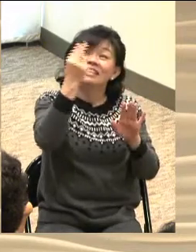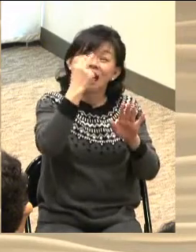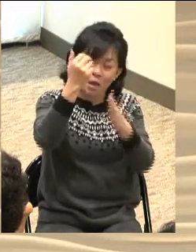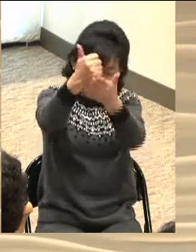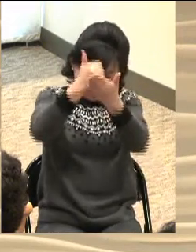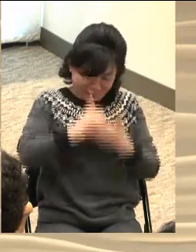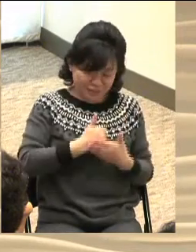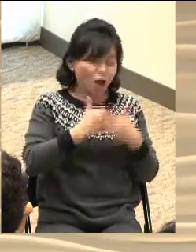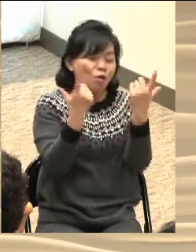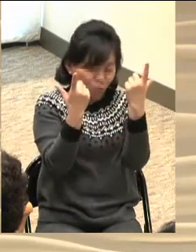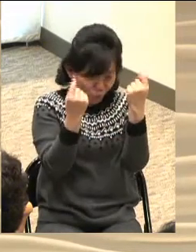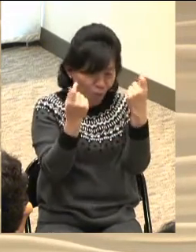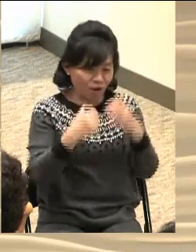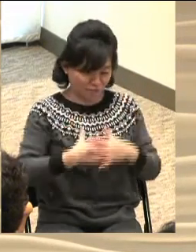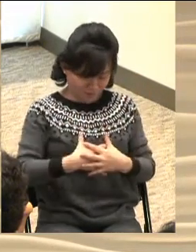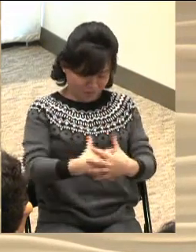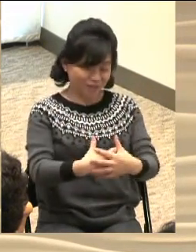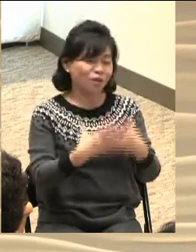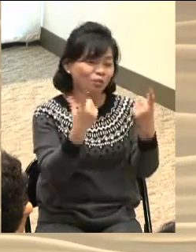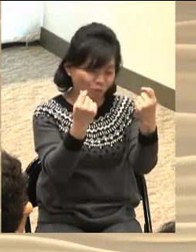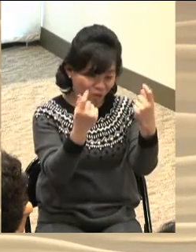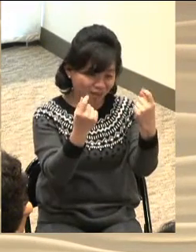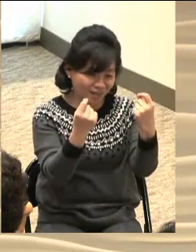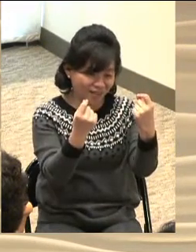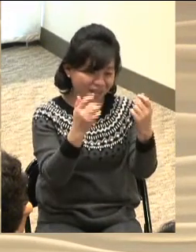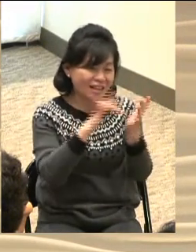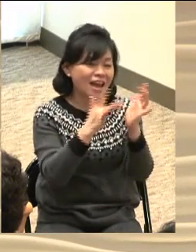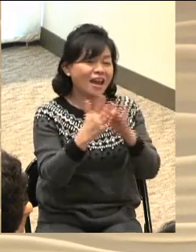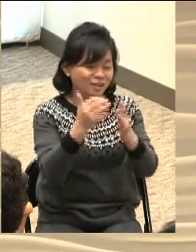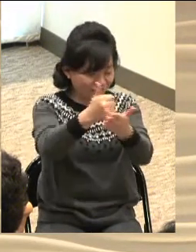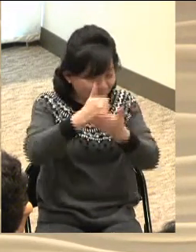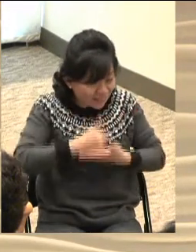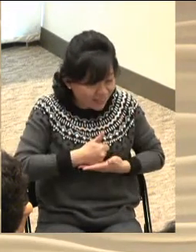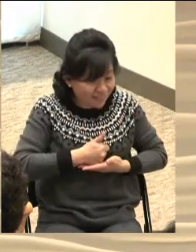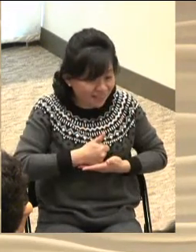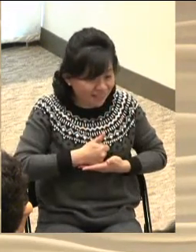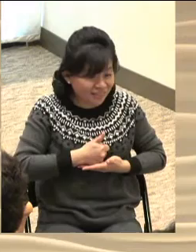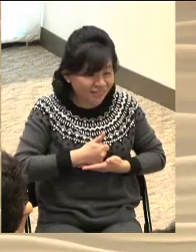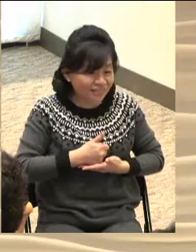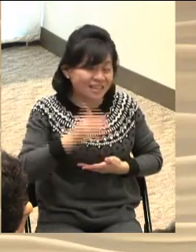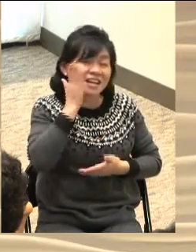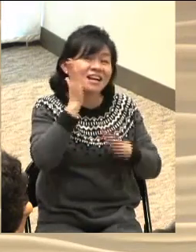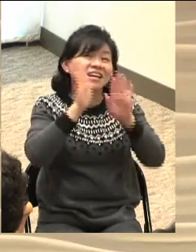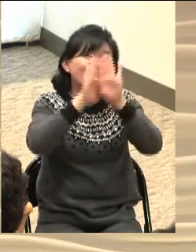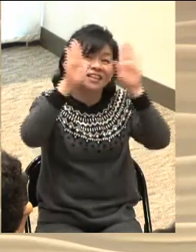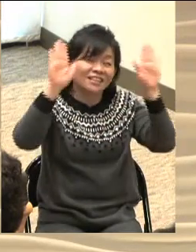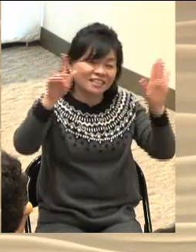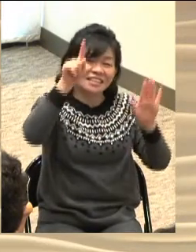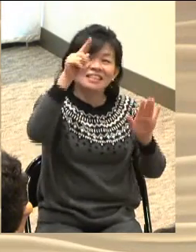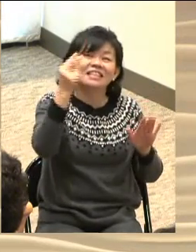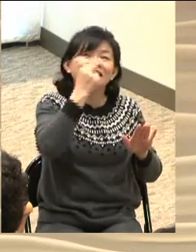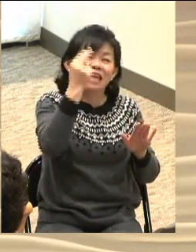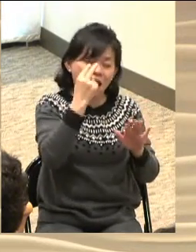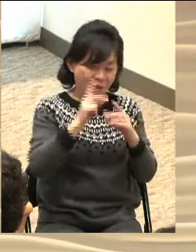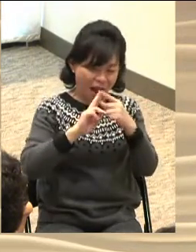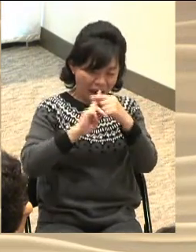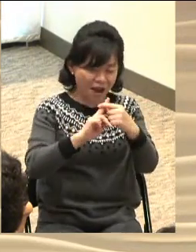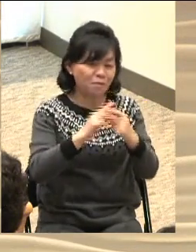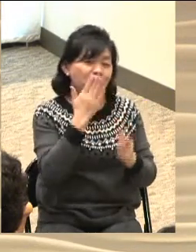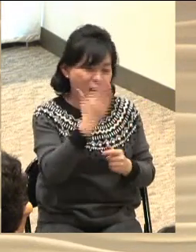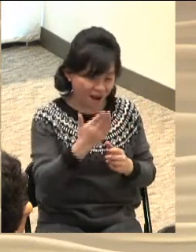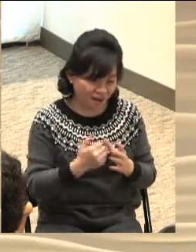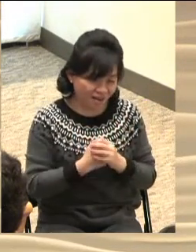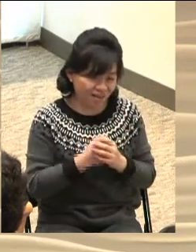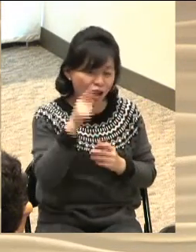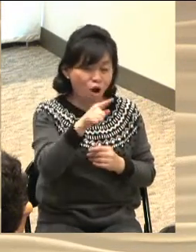오늘 예수 그리스도를 저와 여러분의 심령에 모실 때에 천국의 생명이 잉태되는 줄로 믿습니다 그리고